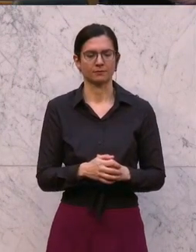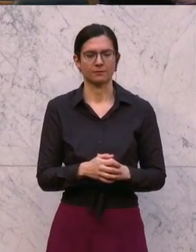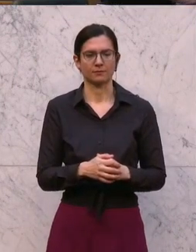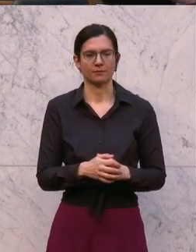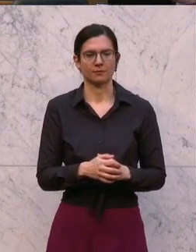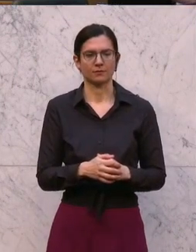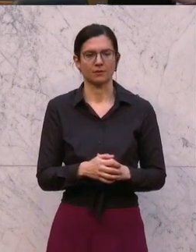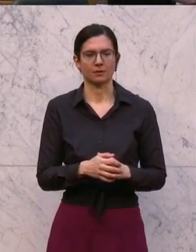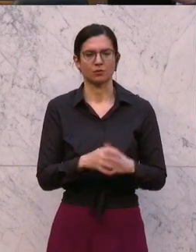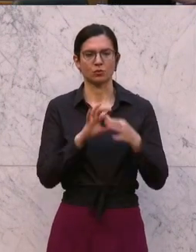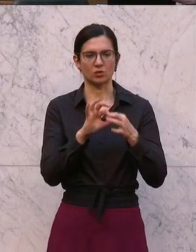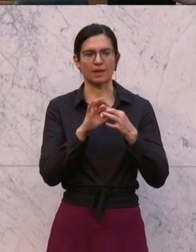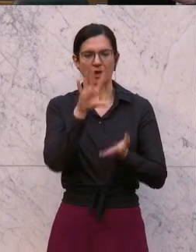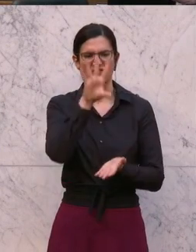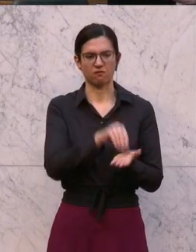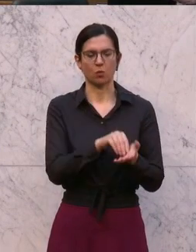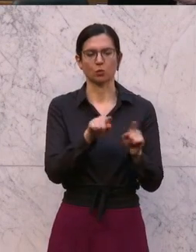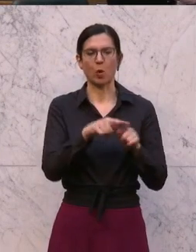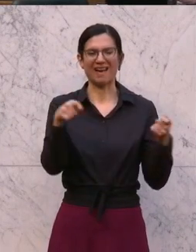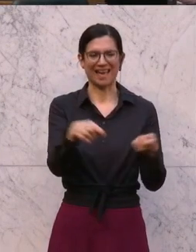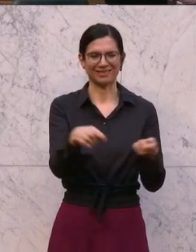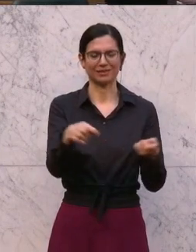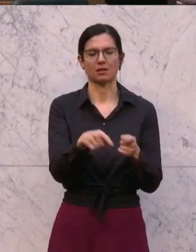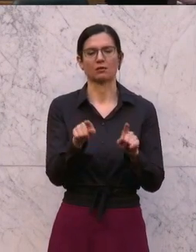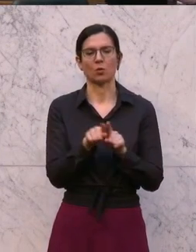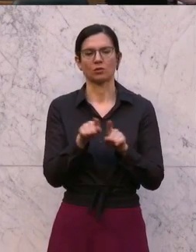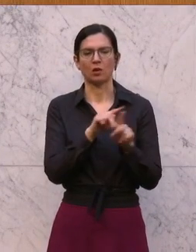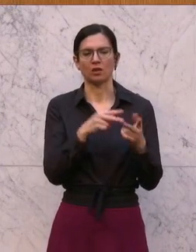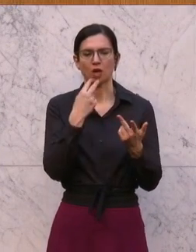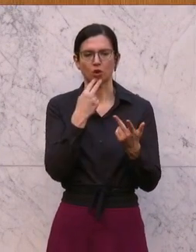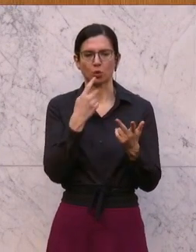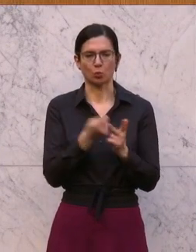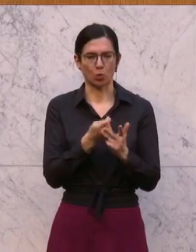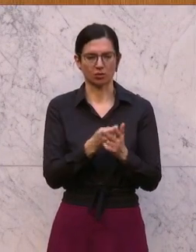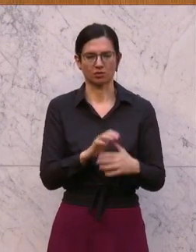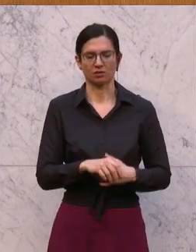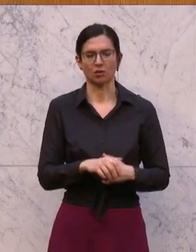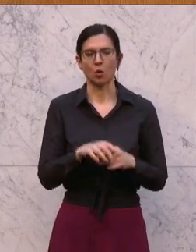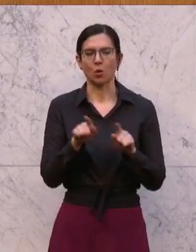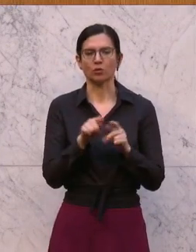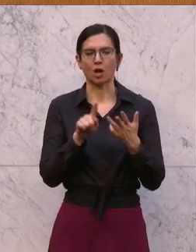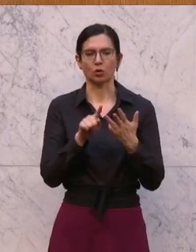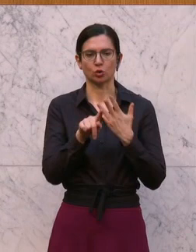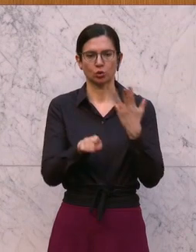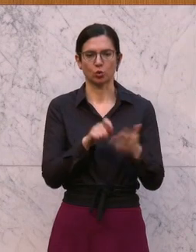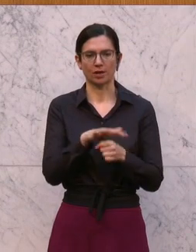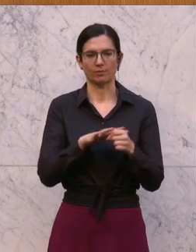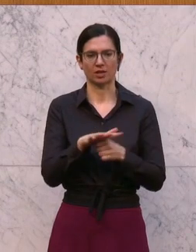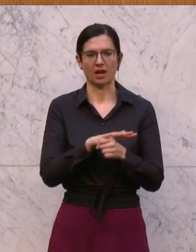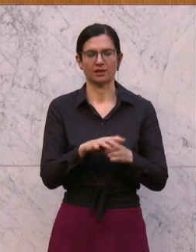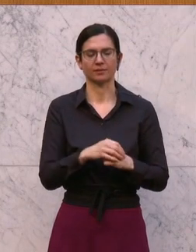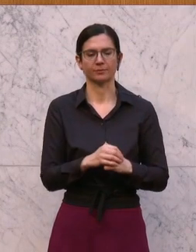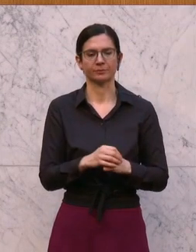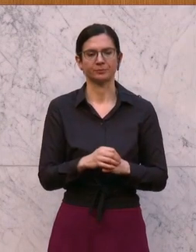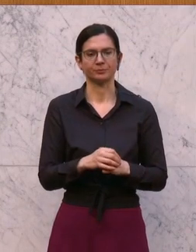Vor allem, was das Thema Wohnen betrifft, das Thema Heizen betrifft, was das Thema Strom auch betrifft und vor allem auch im steuerlichen Bereich, das möchte ich